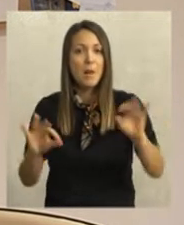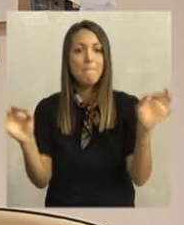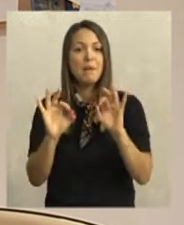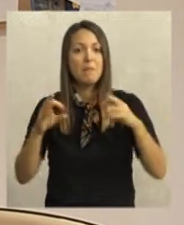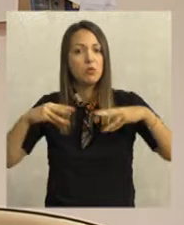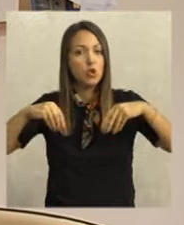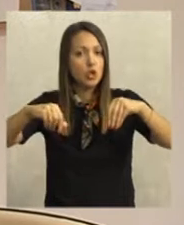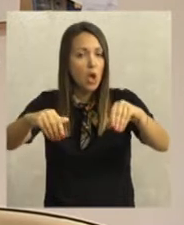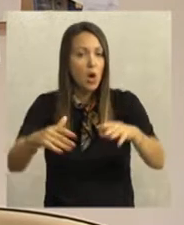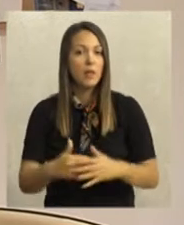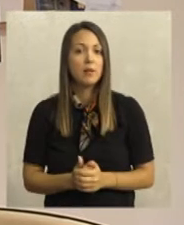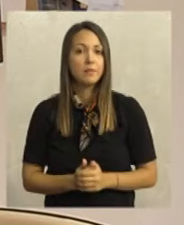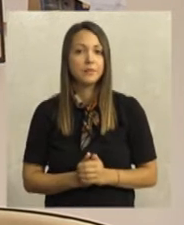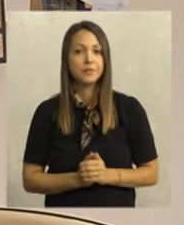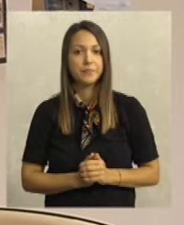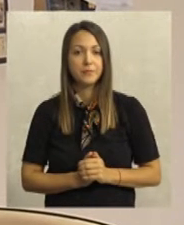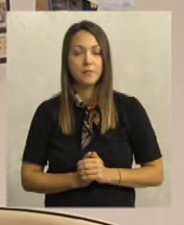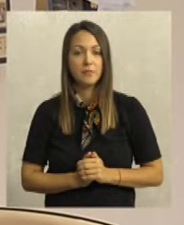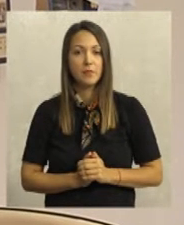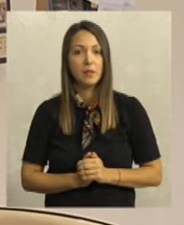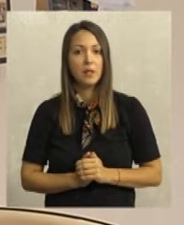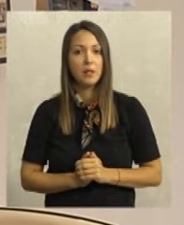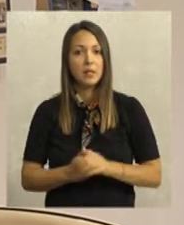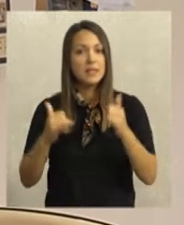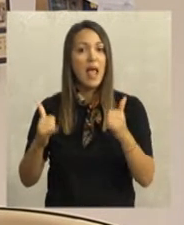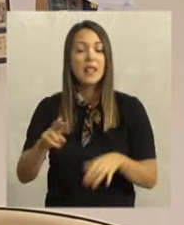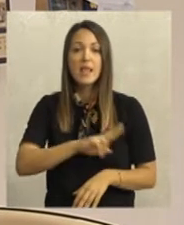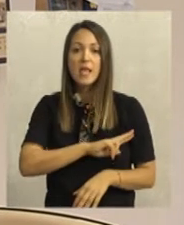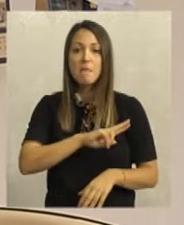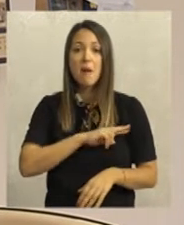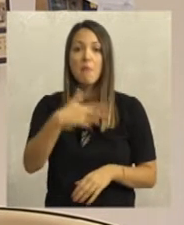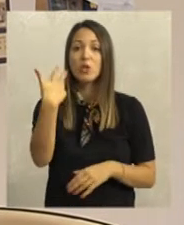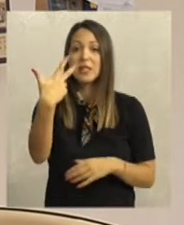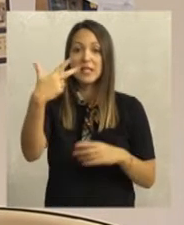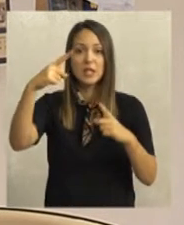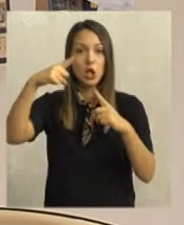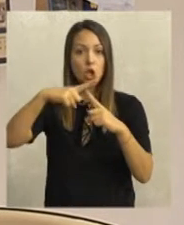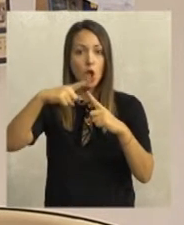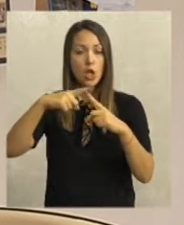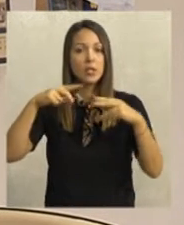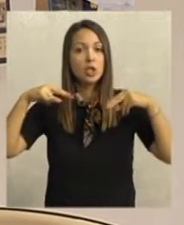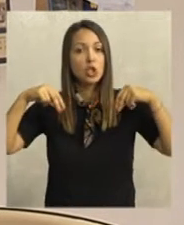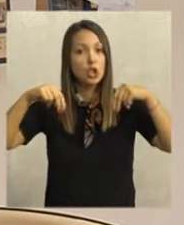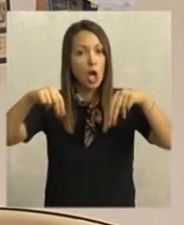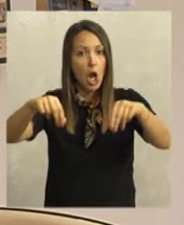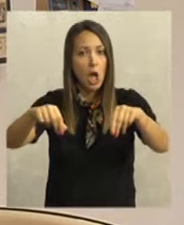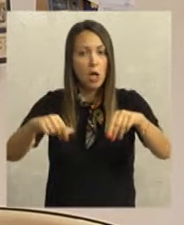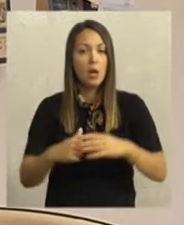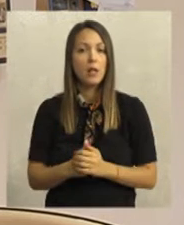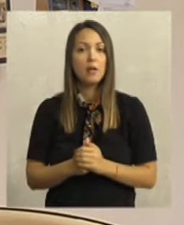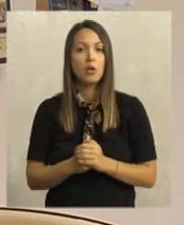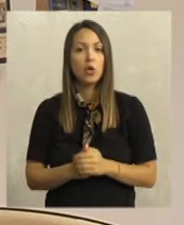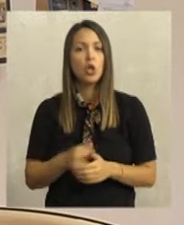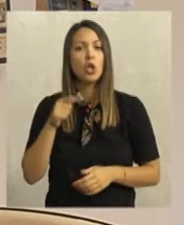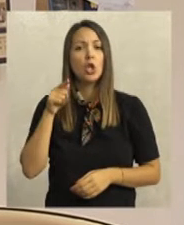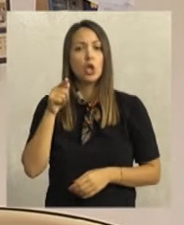priprema soli i ostalak. Mi trenutno na lagiru imamo 30 tona soli, to